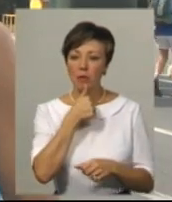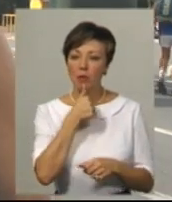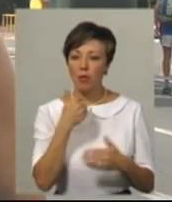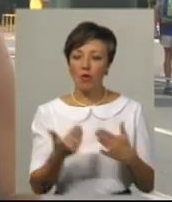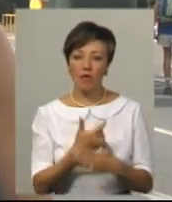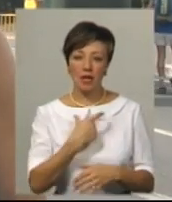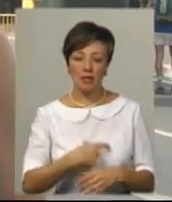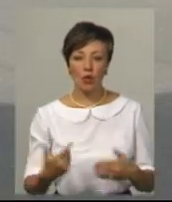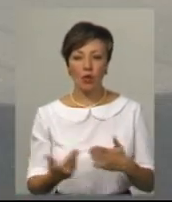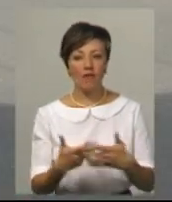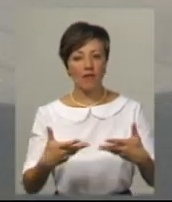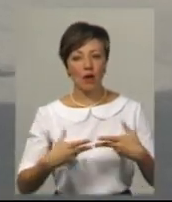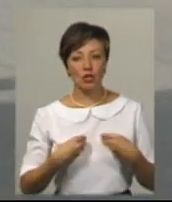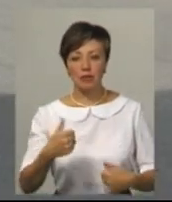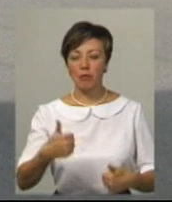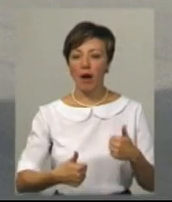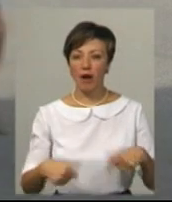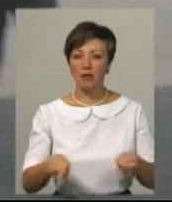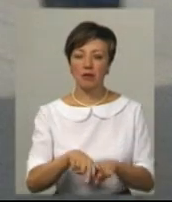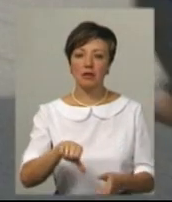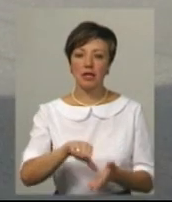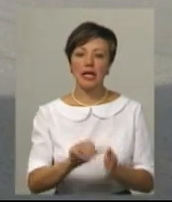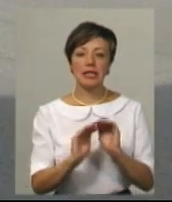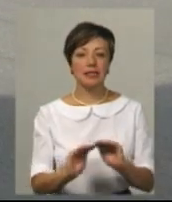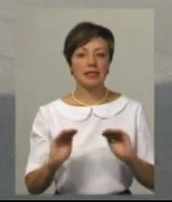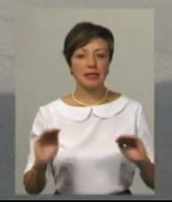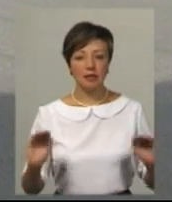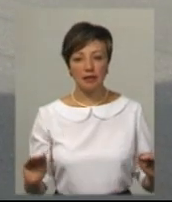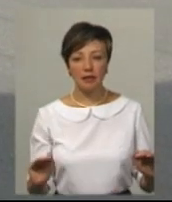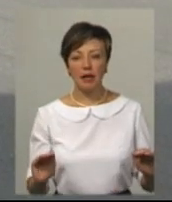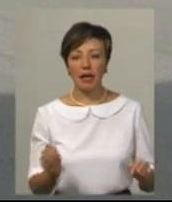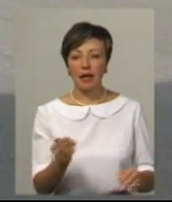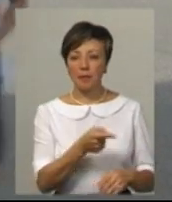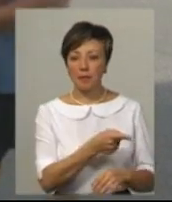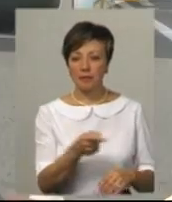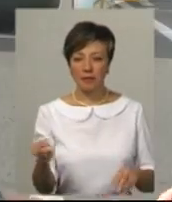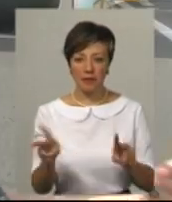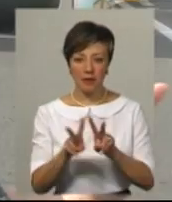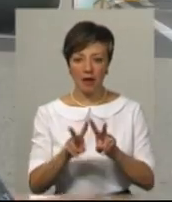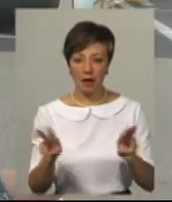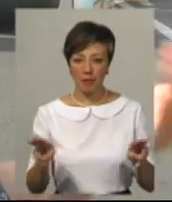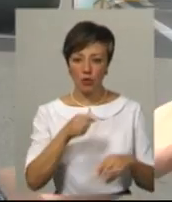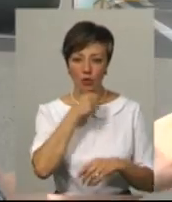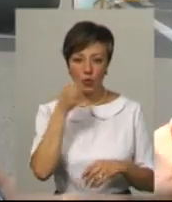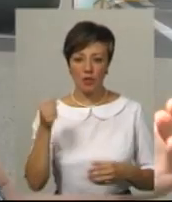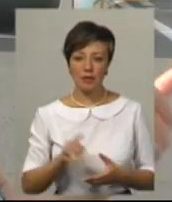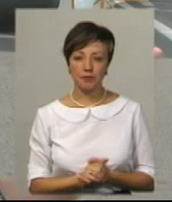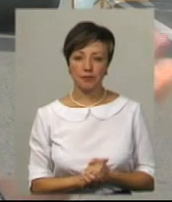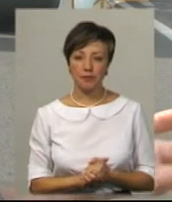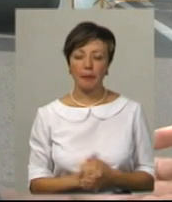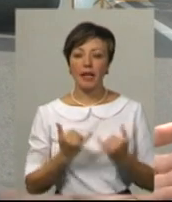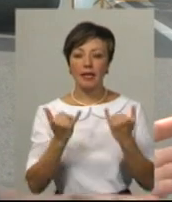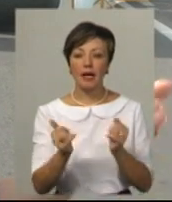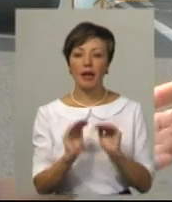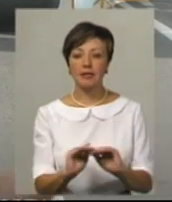щось нове для себе, нові враження. У змаганнях також взяли участь діти. Вони долали меншу дистанцію, ніж дорослі, каже Наталя Томусяк. Для